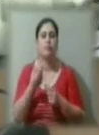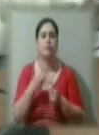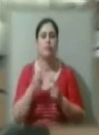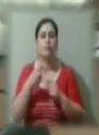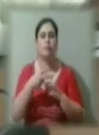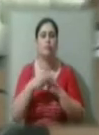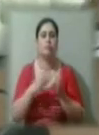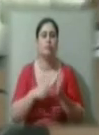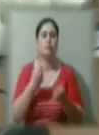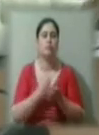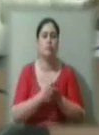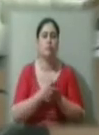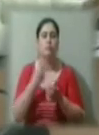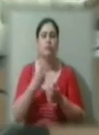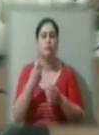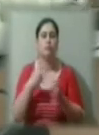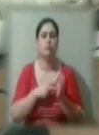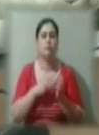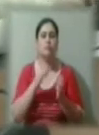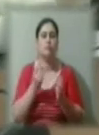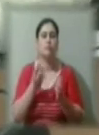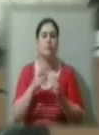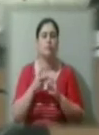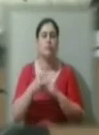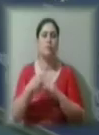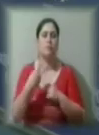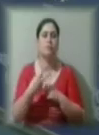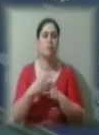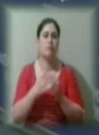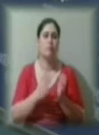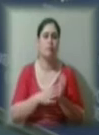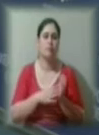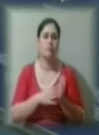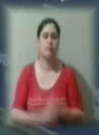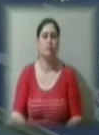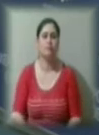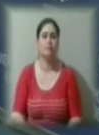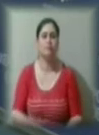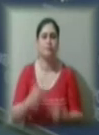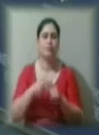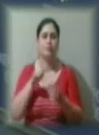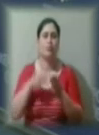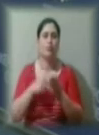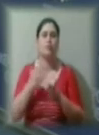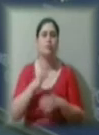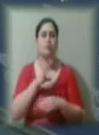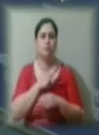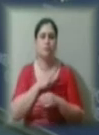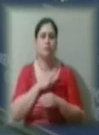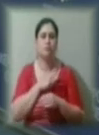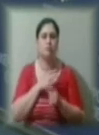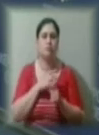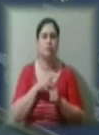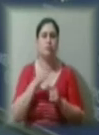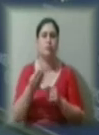по 27 серпня 2019-го. Це питання, яке було до Порошенка в 2016